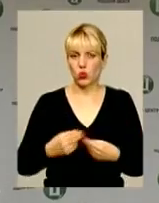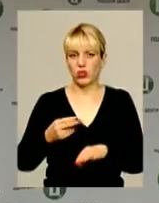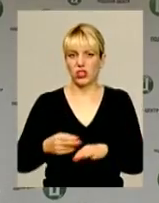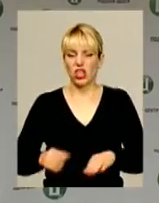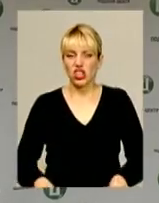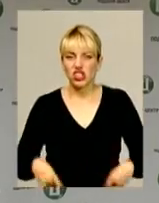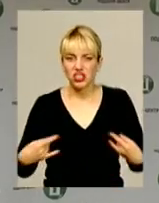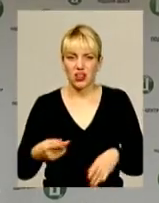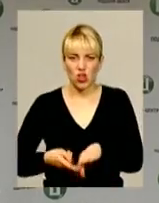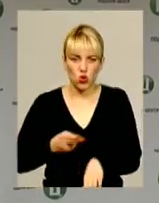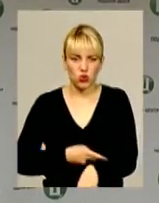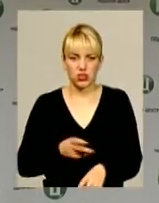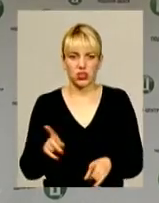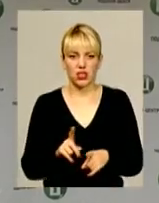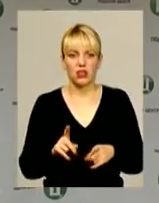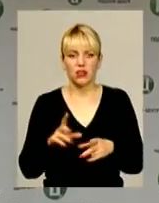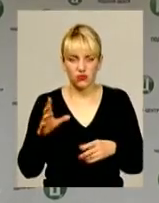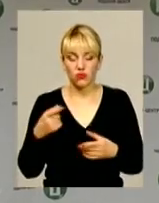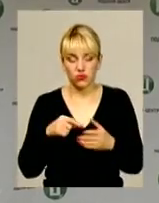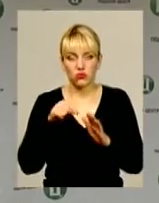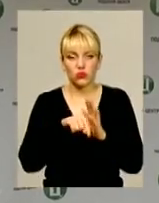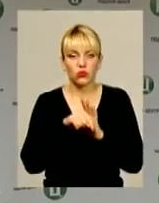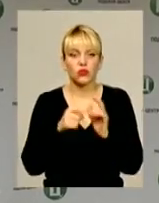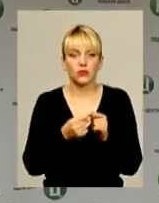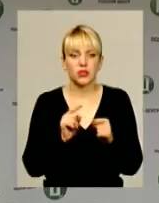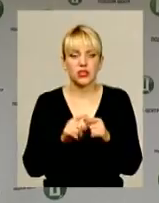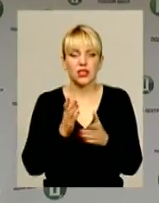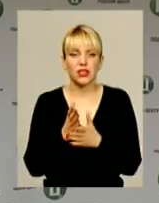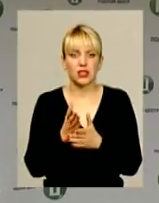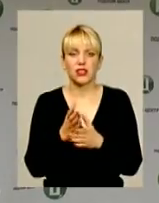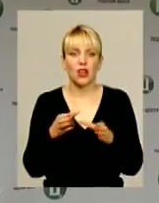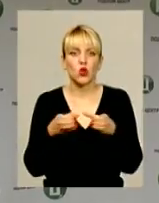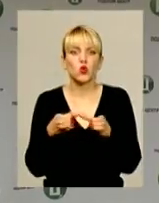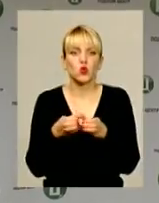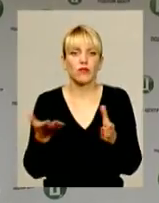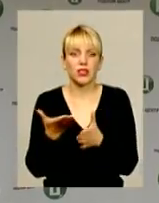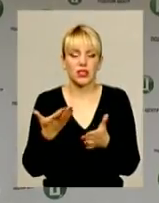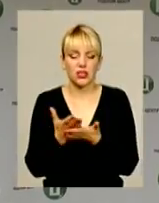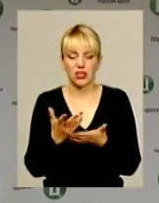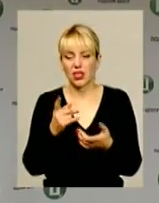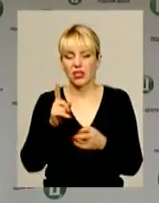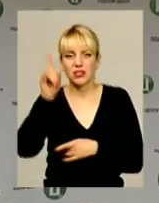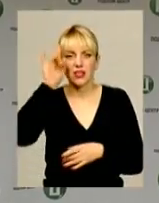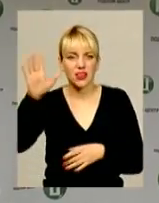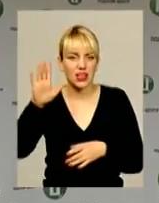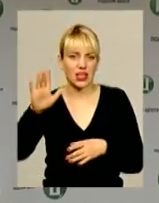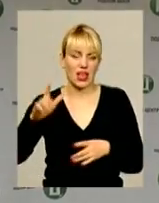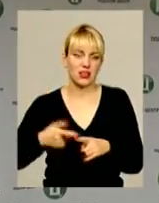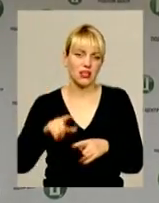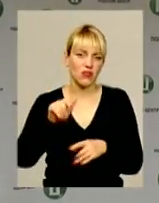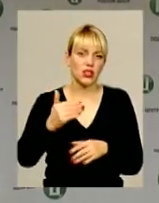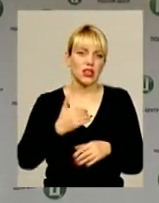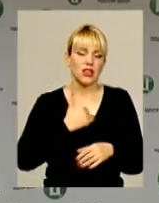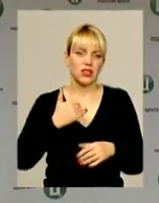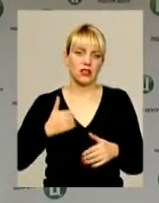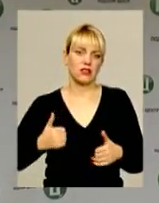знаю, що вони там декларували дороге. Тобто це своя тусовка і напевно, що в цій тусовці є якісь тренди, і вони намагаються